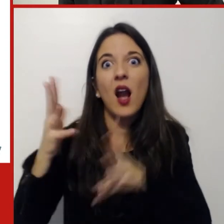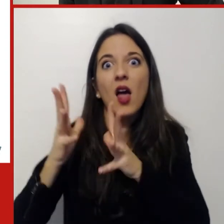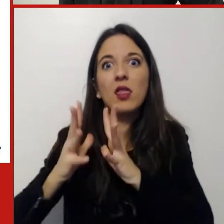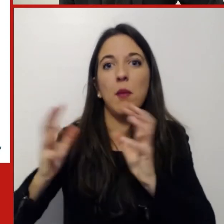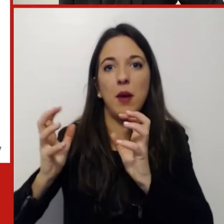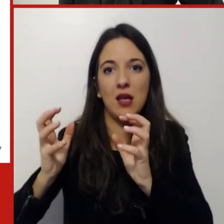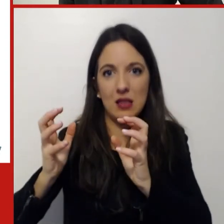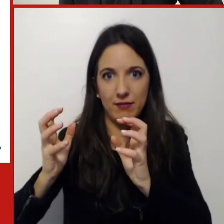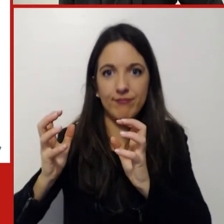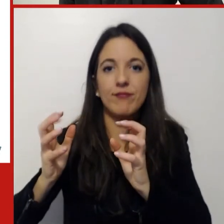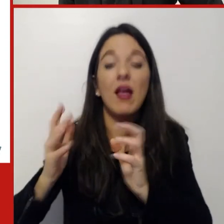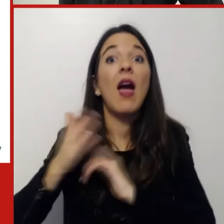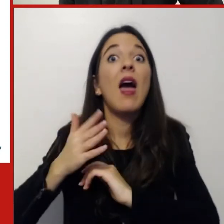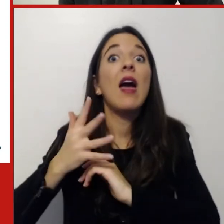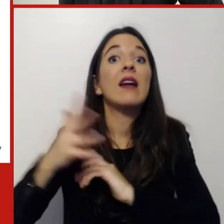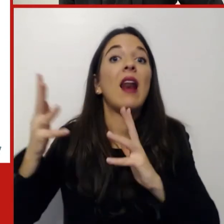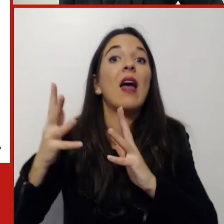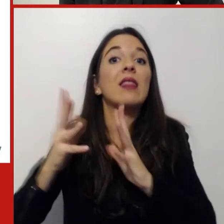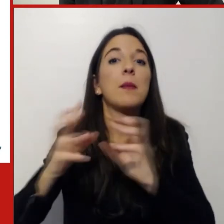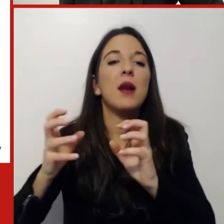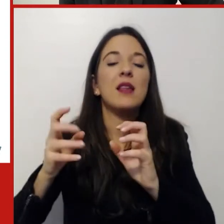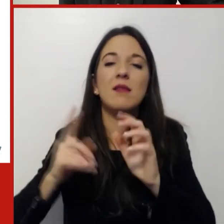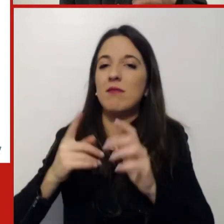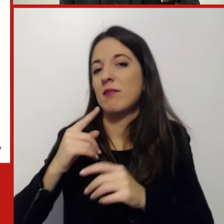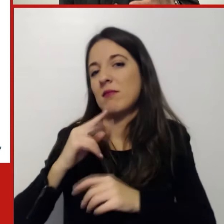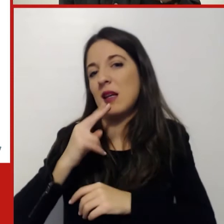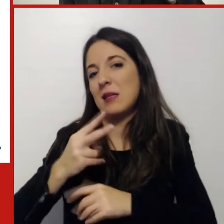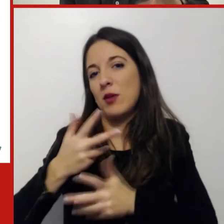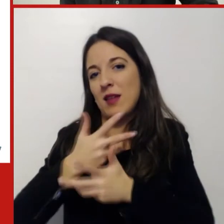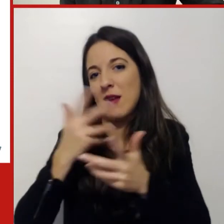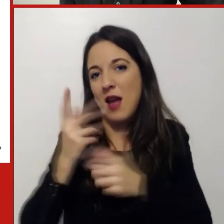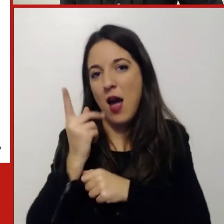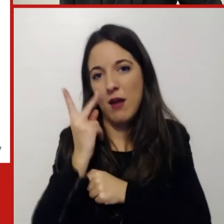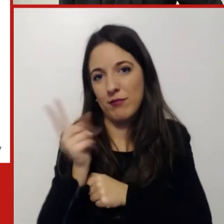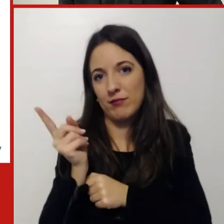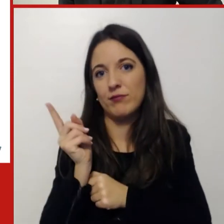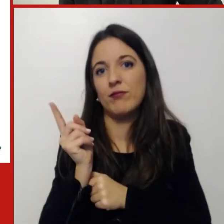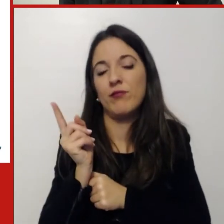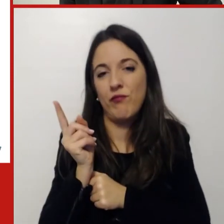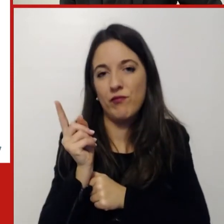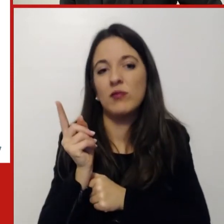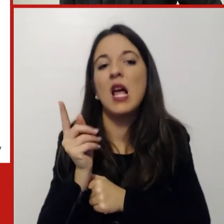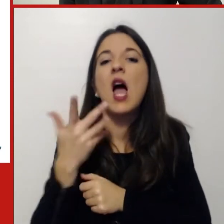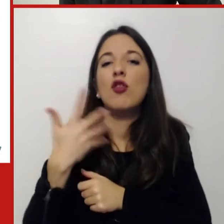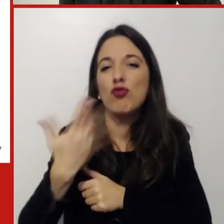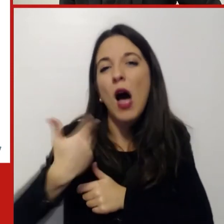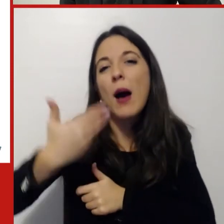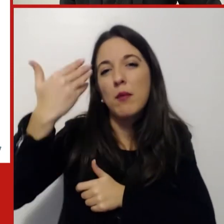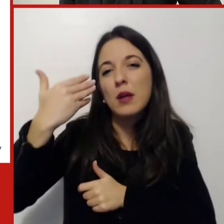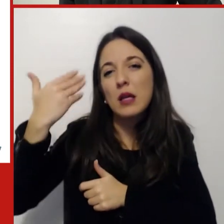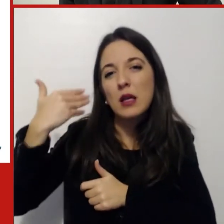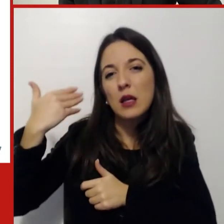la risposta è chiara. C'era già in molte grandi imprese già un